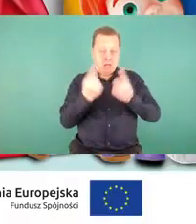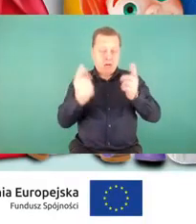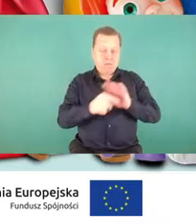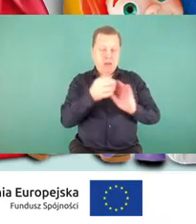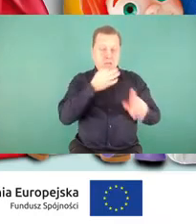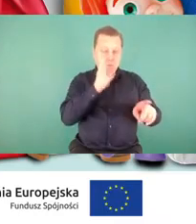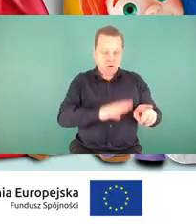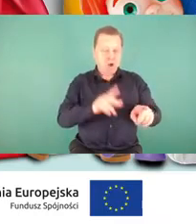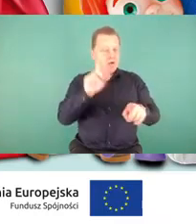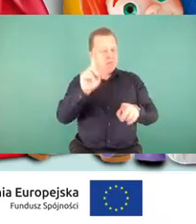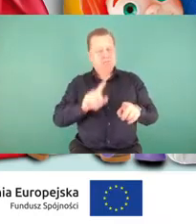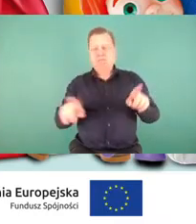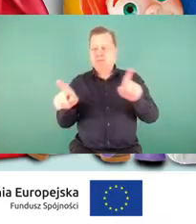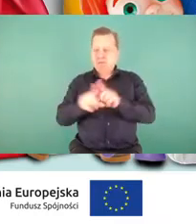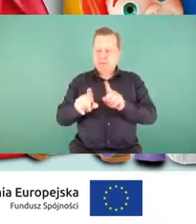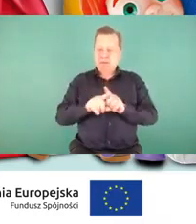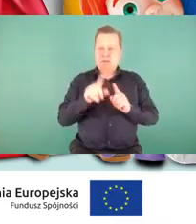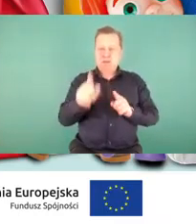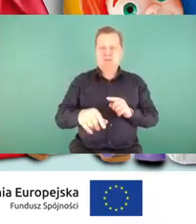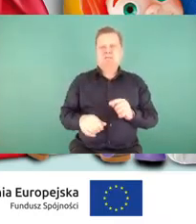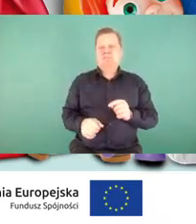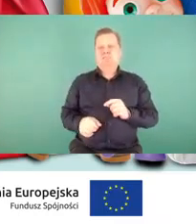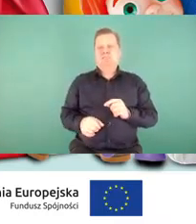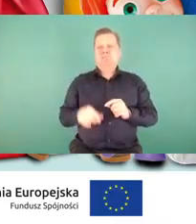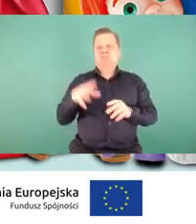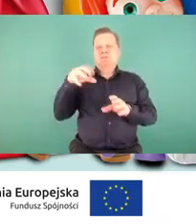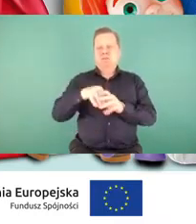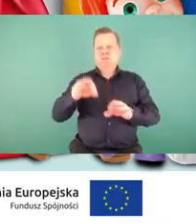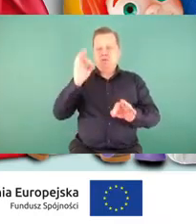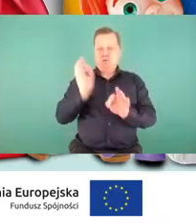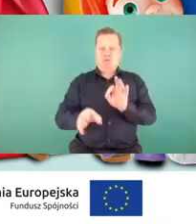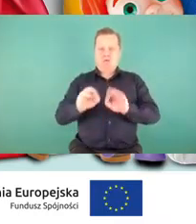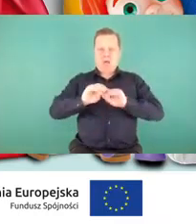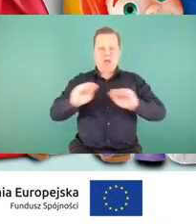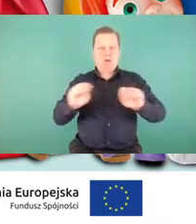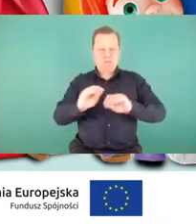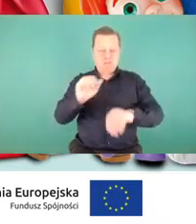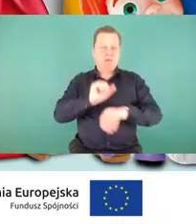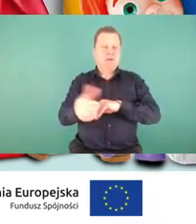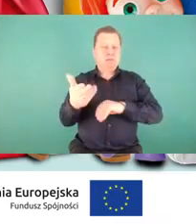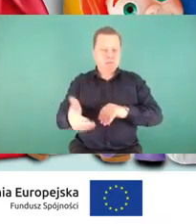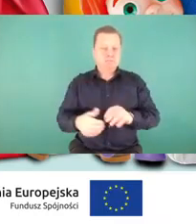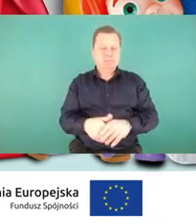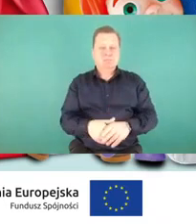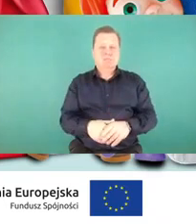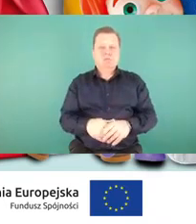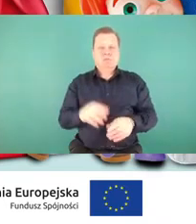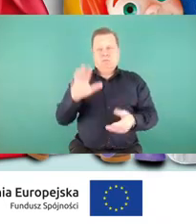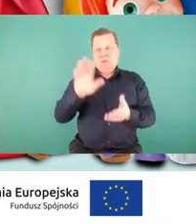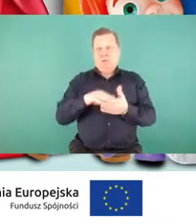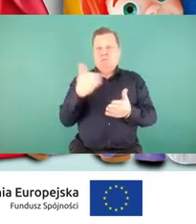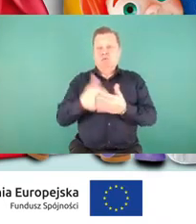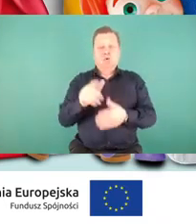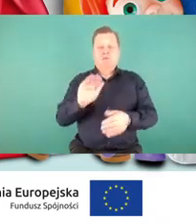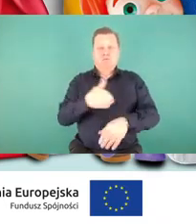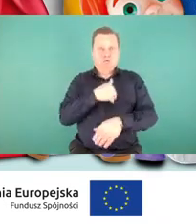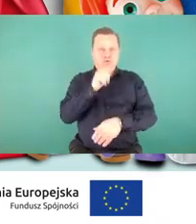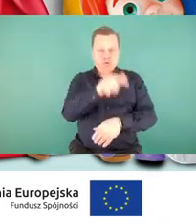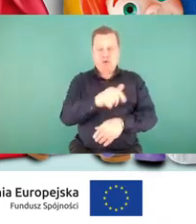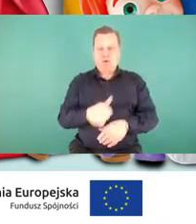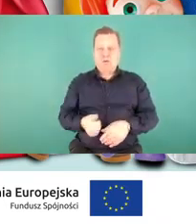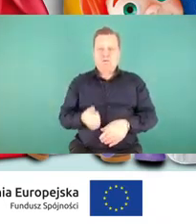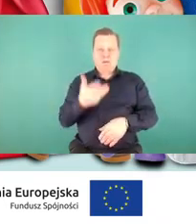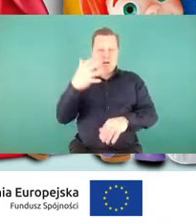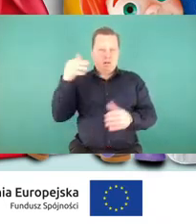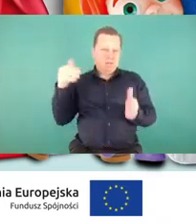również chociażby właśnie ta konkretna edukacja, która jest realizowana chociażby w placówkach oświatowych. Tysiące lekcji